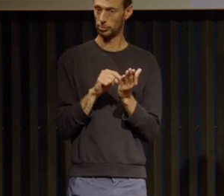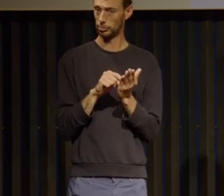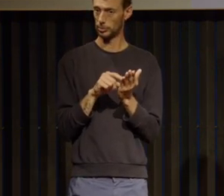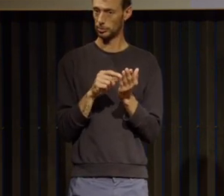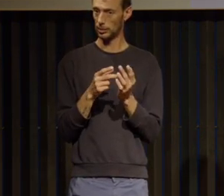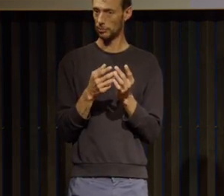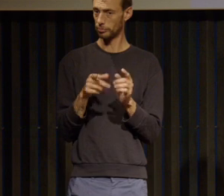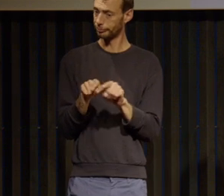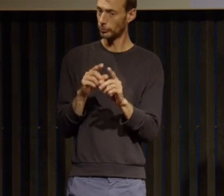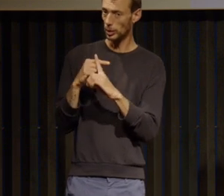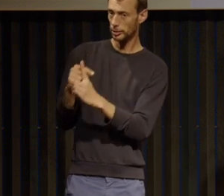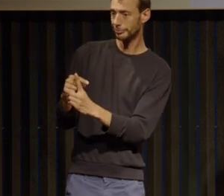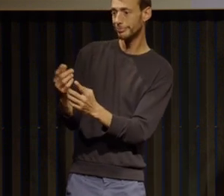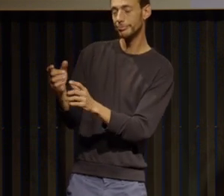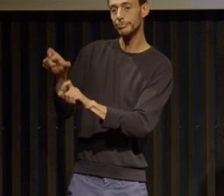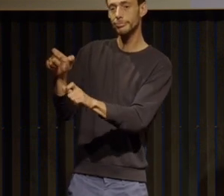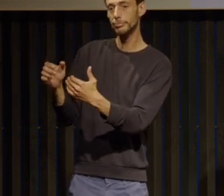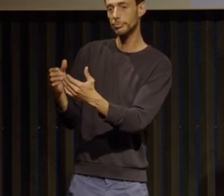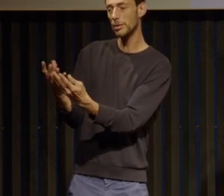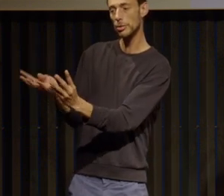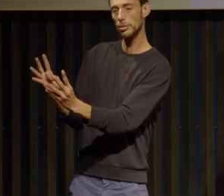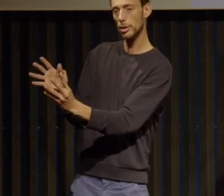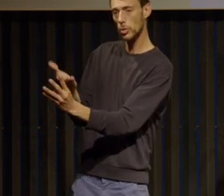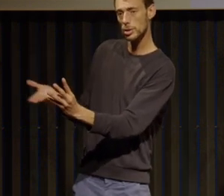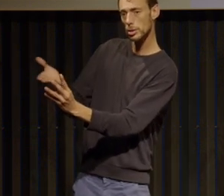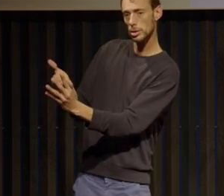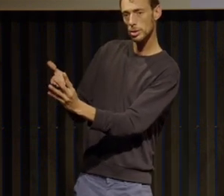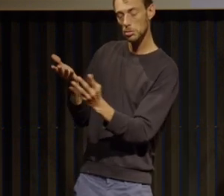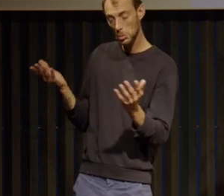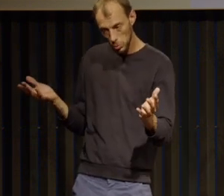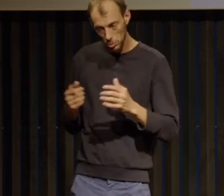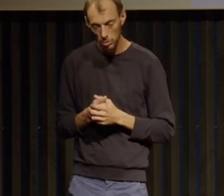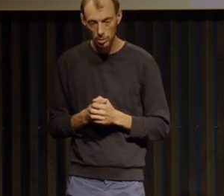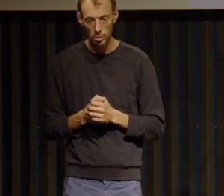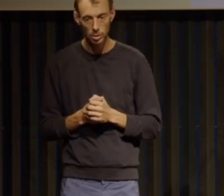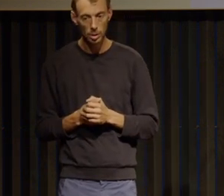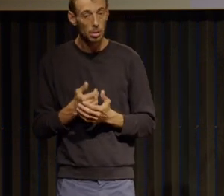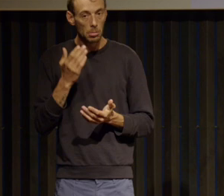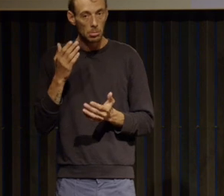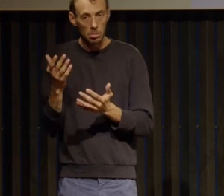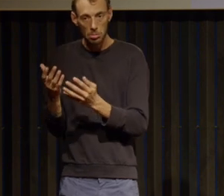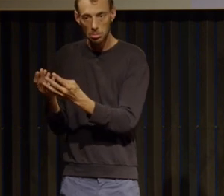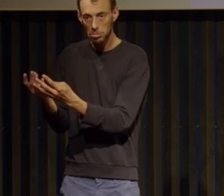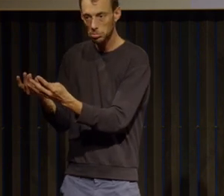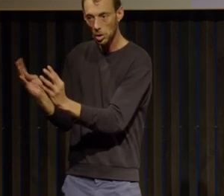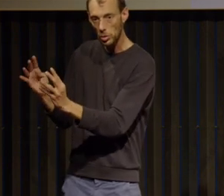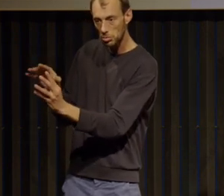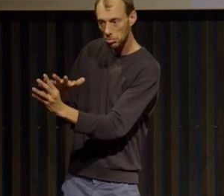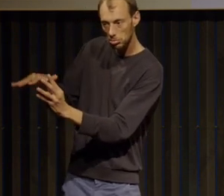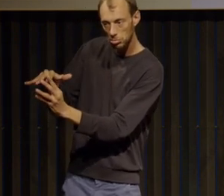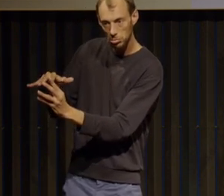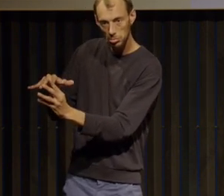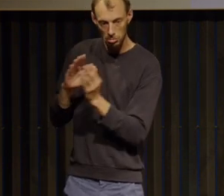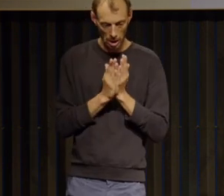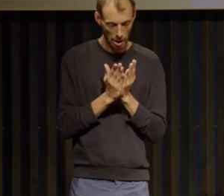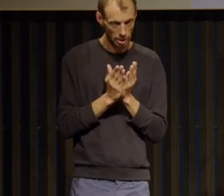comment en fait quel rôle peuvent-ils jouer dans votre processus de guérison comment ce livre peut-il les aider comment comment ce livre peut